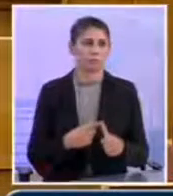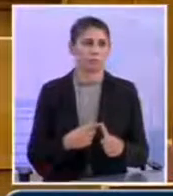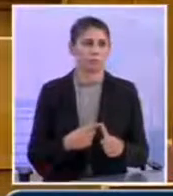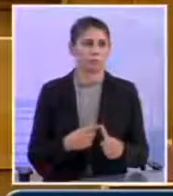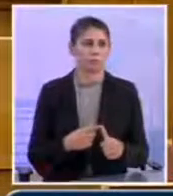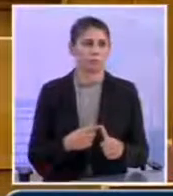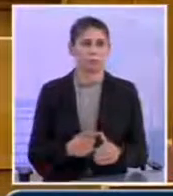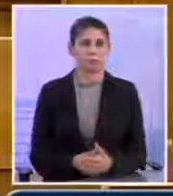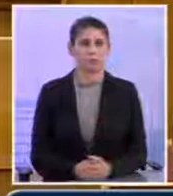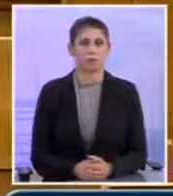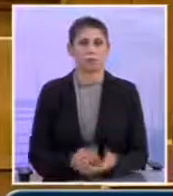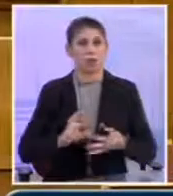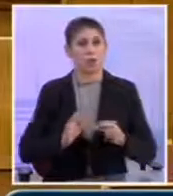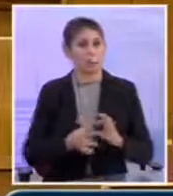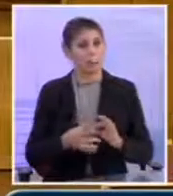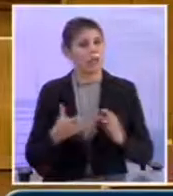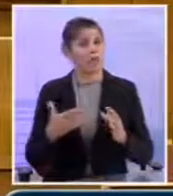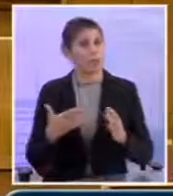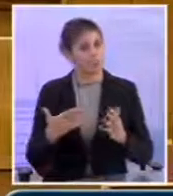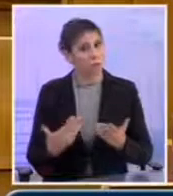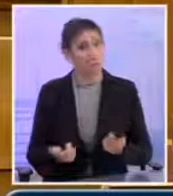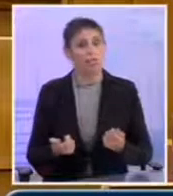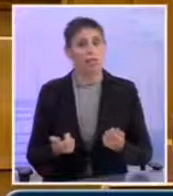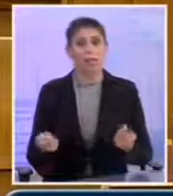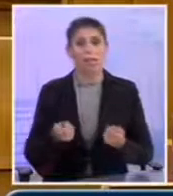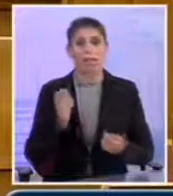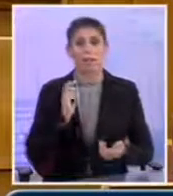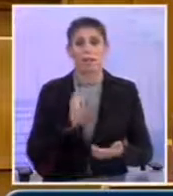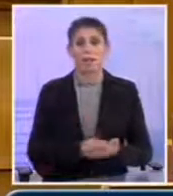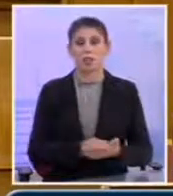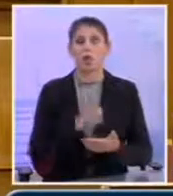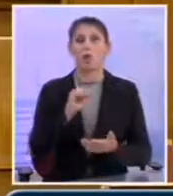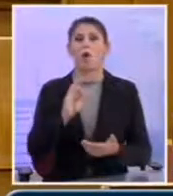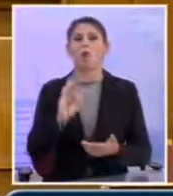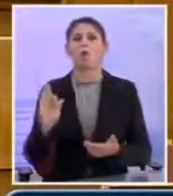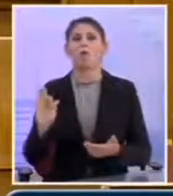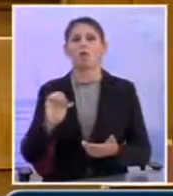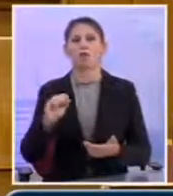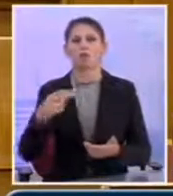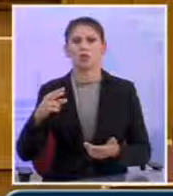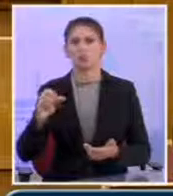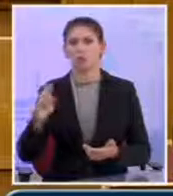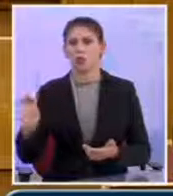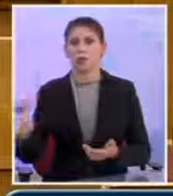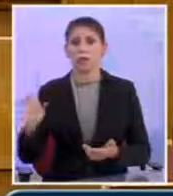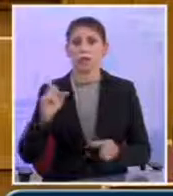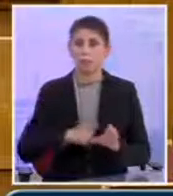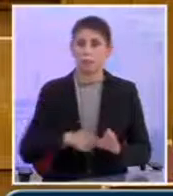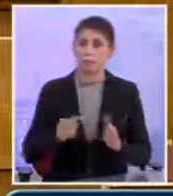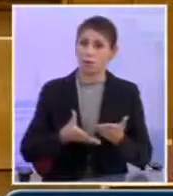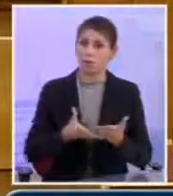ο Μήλους που είχαν πραγματοποιήσει αγορές Από αυσόρ εταιρείες Και έχουν συμβάλει πολλοί σε αυτές